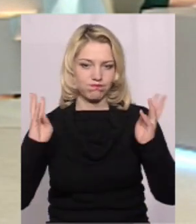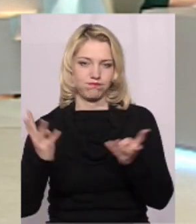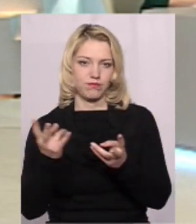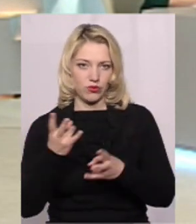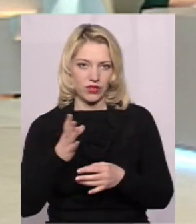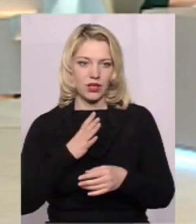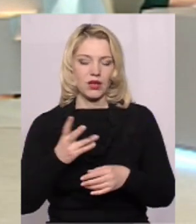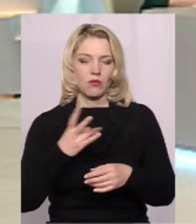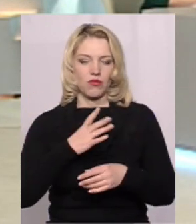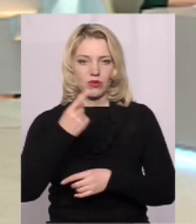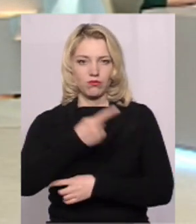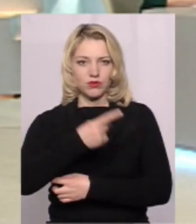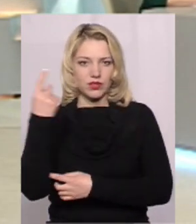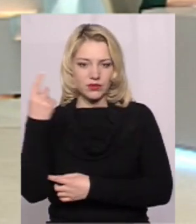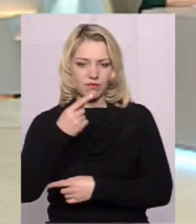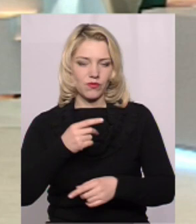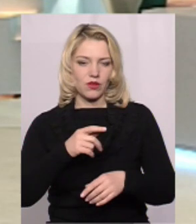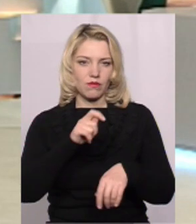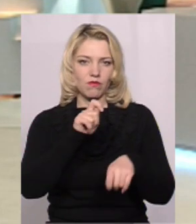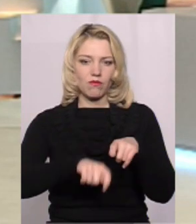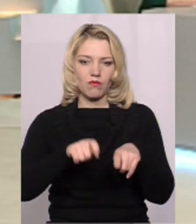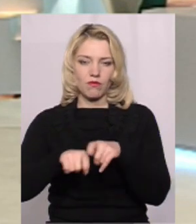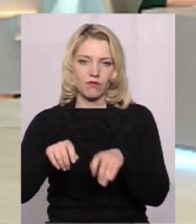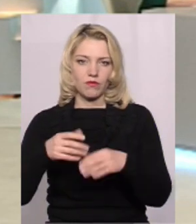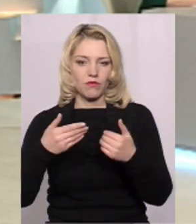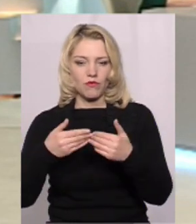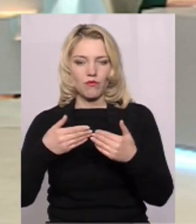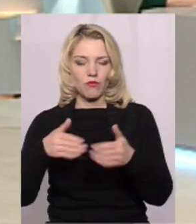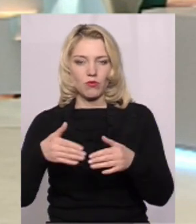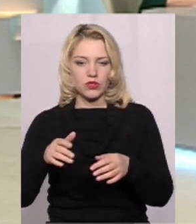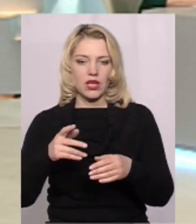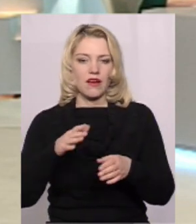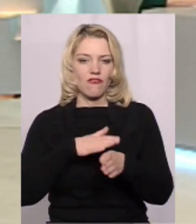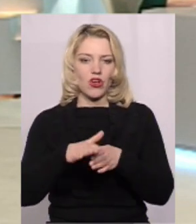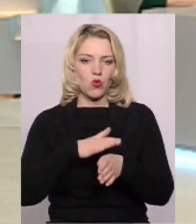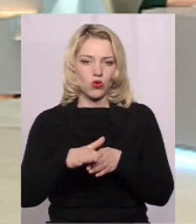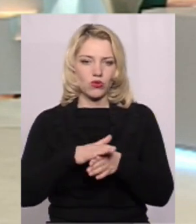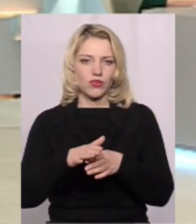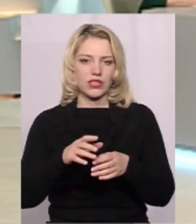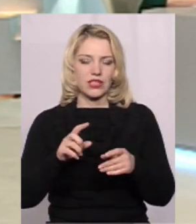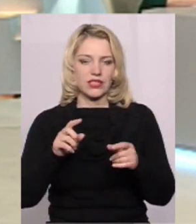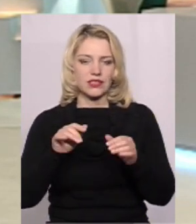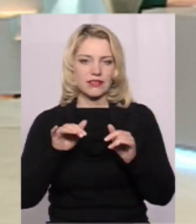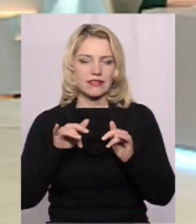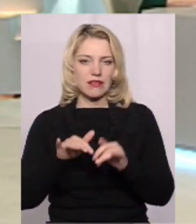'єр, санпропускник, виконувати заходи щодо утилізації відходів як